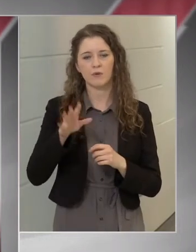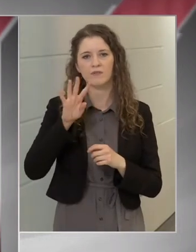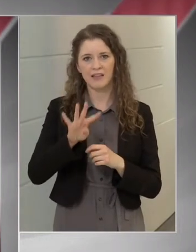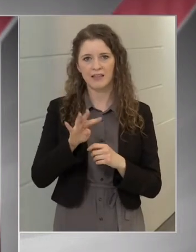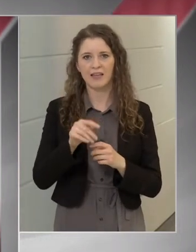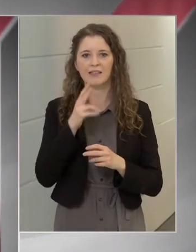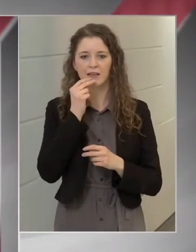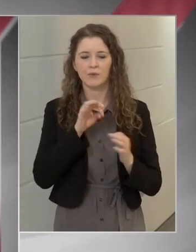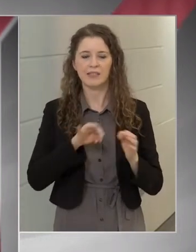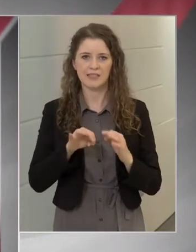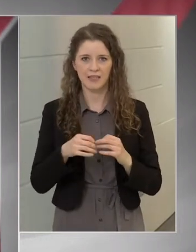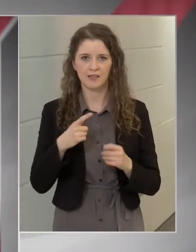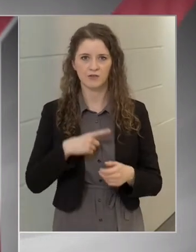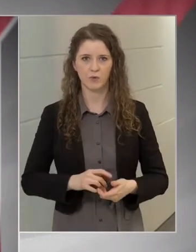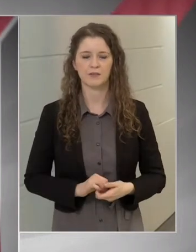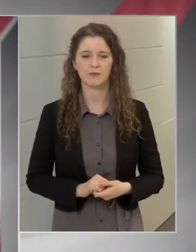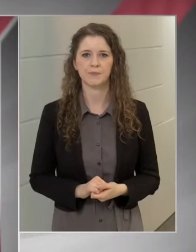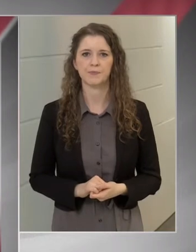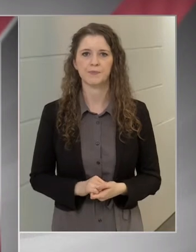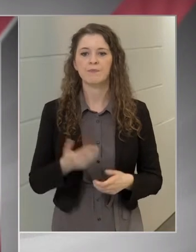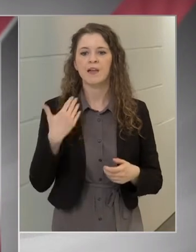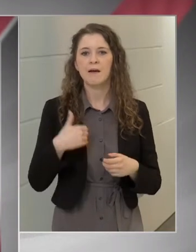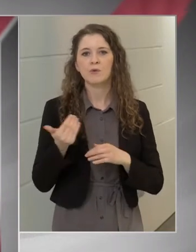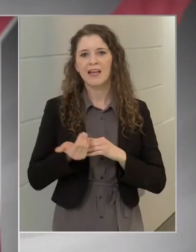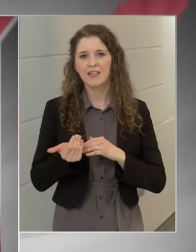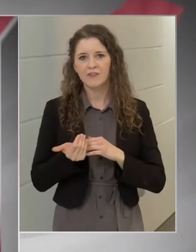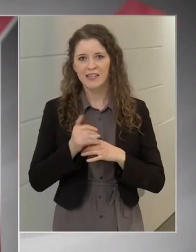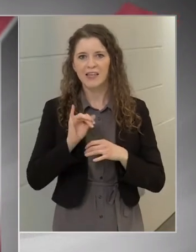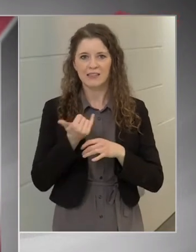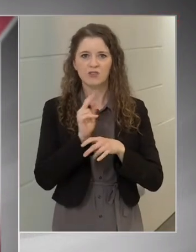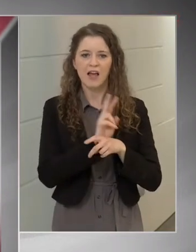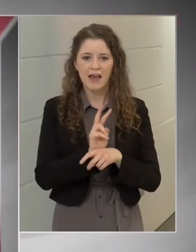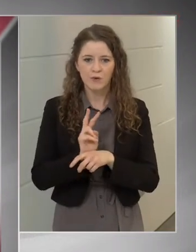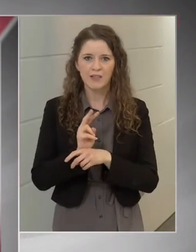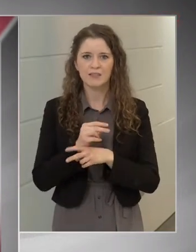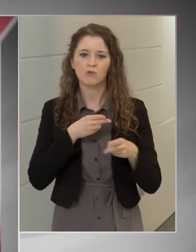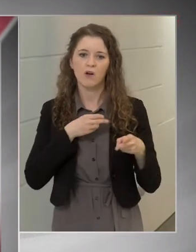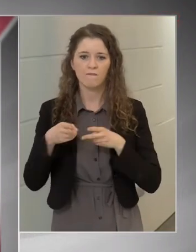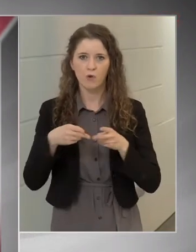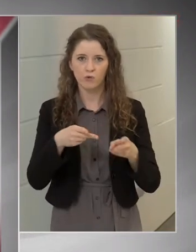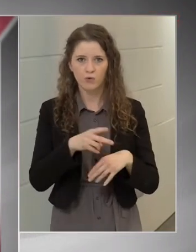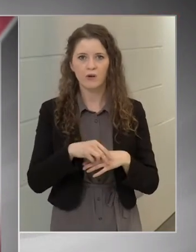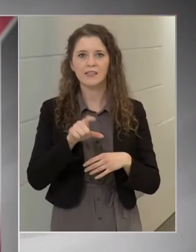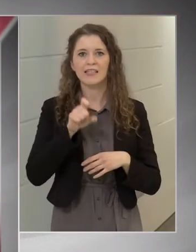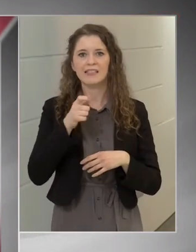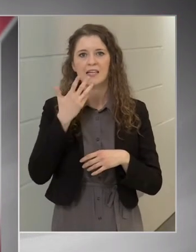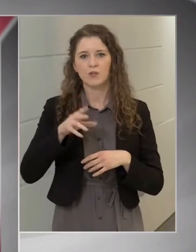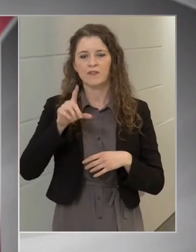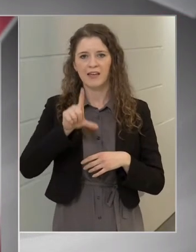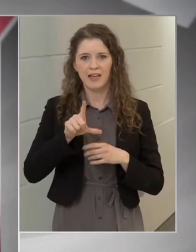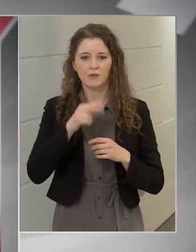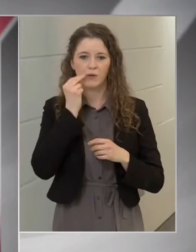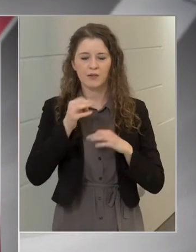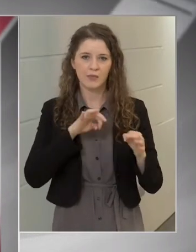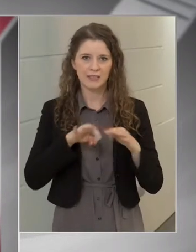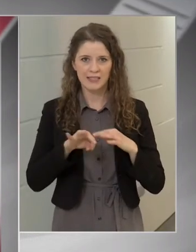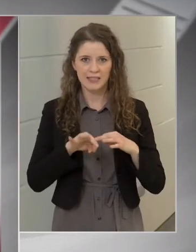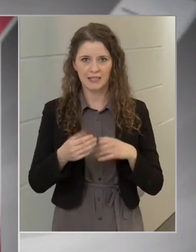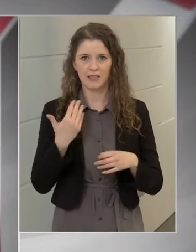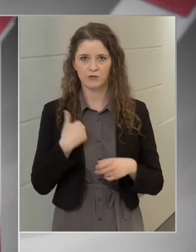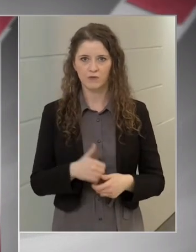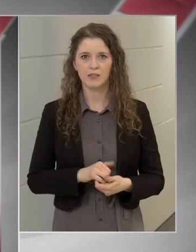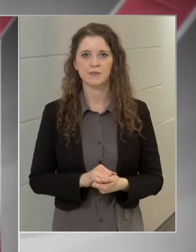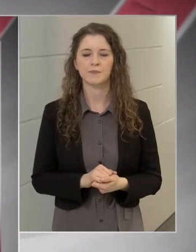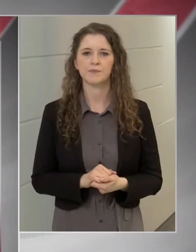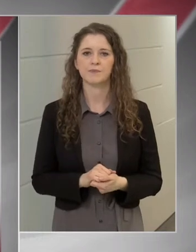rendőri intézkedést végeztünk. Az elmúlt hétvégén is ellenőriztük a korridorokat, 252 rendőri intézkedést hajtottunk